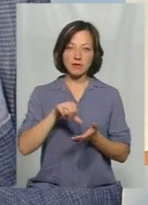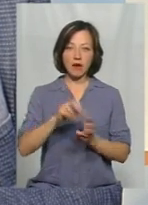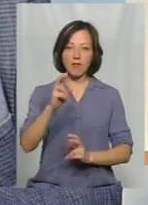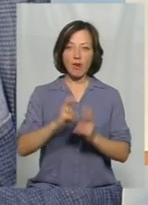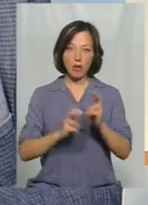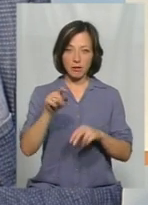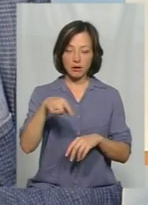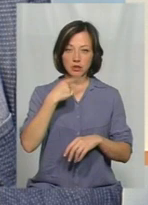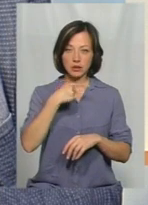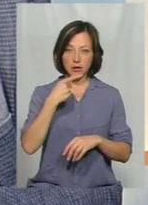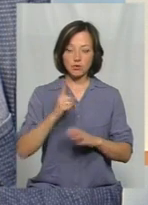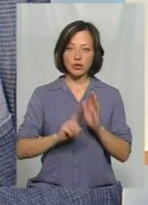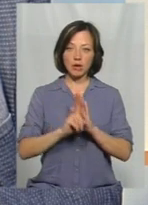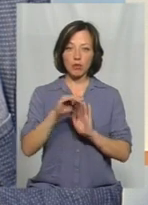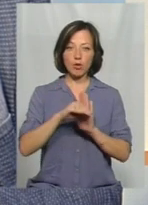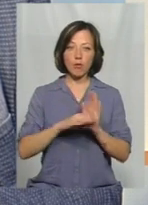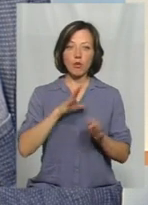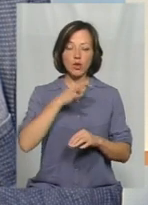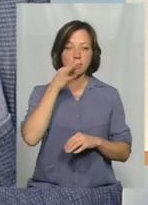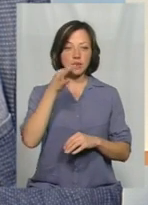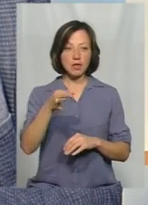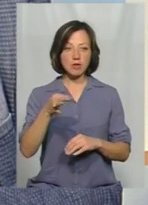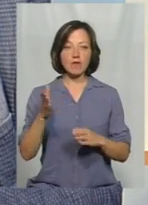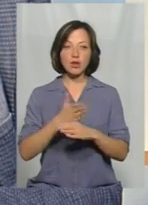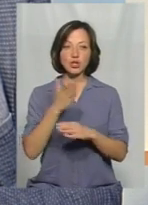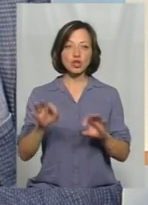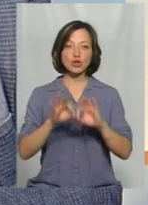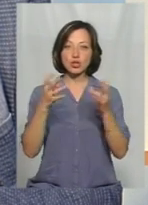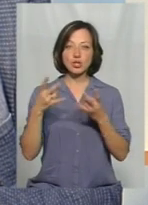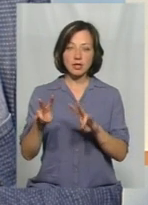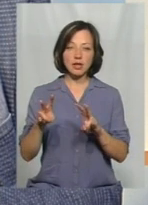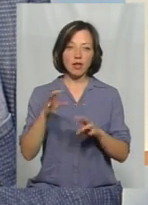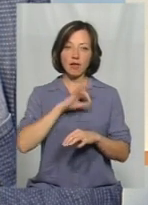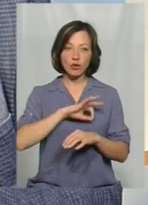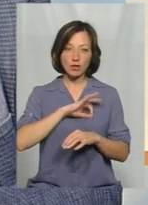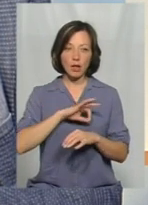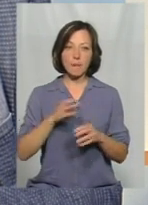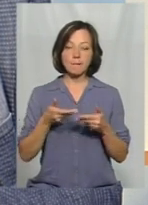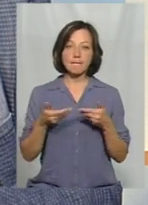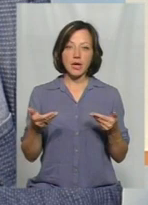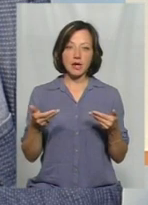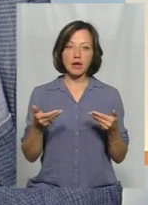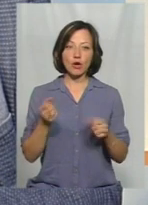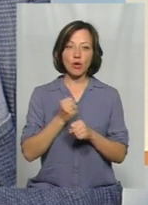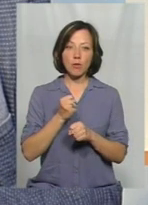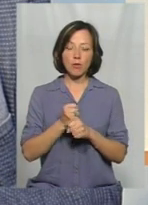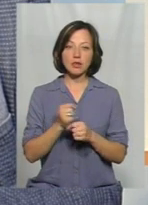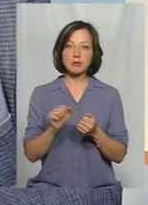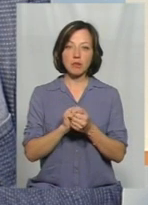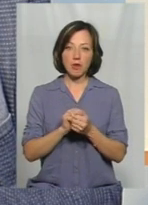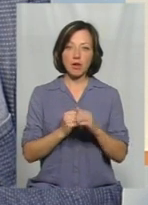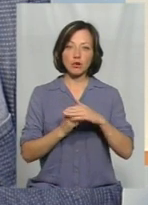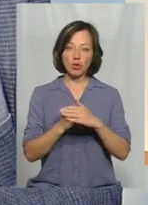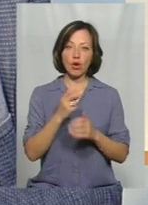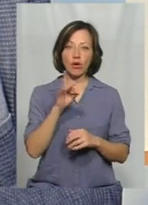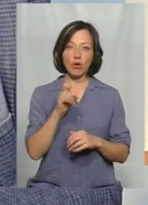сюжеті, коли починалася передача. Було сказано, що ми в виробництві нічого шкідливого не використовуємо. Ми робимо з папером на основі